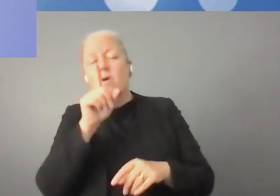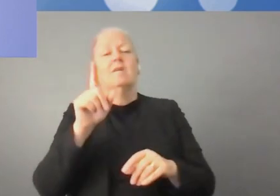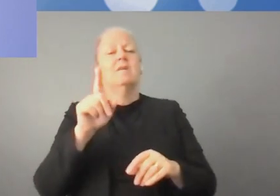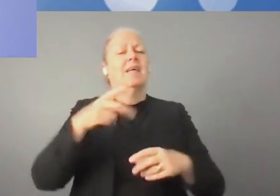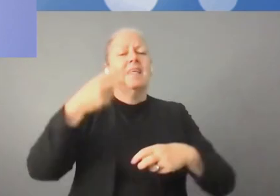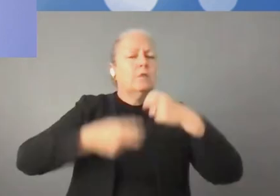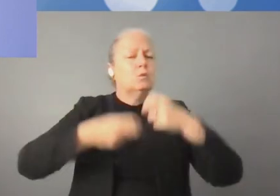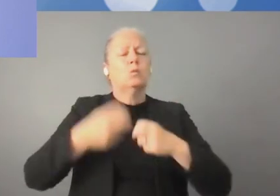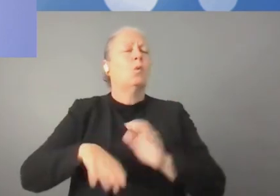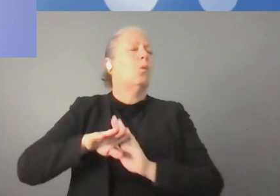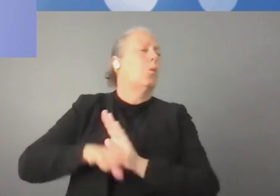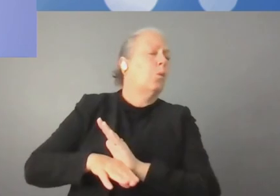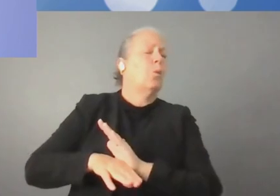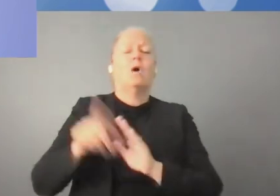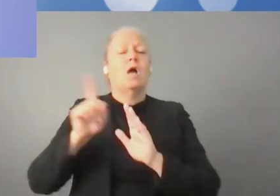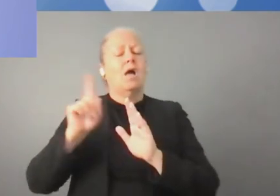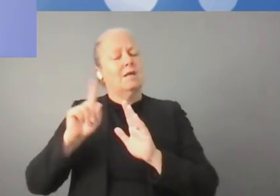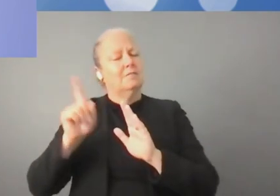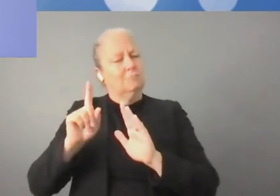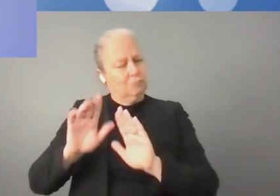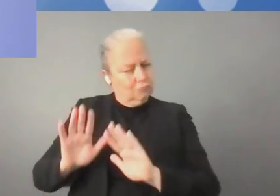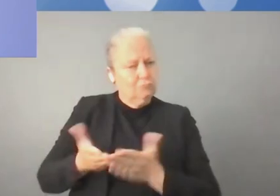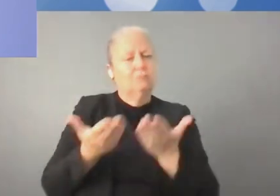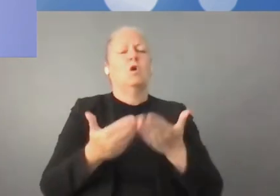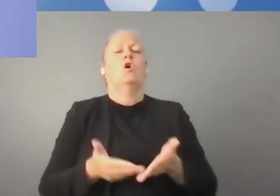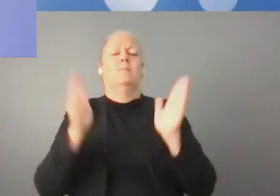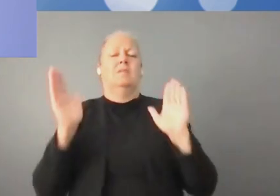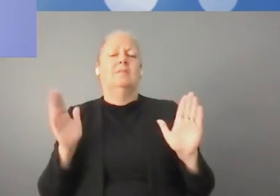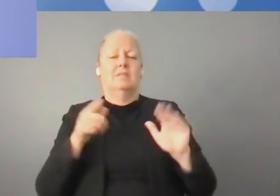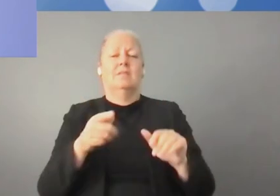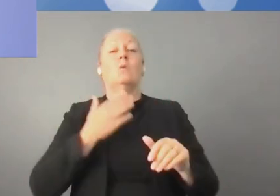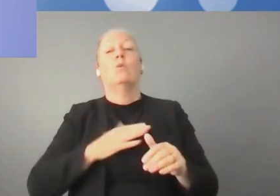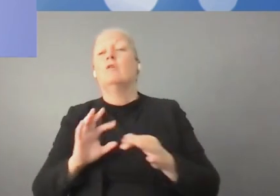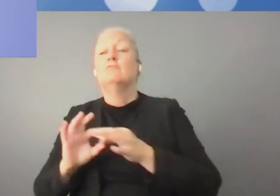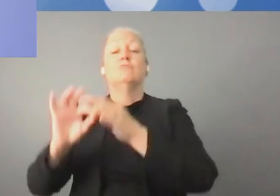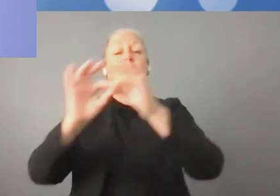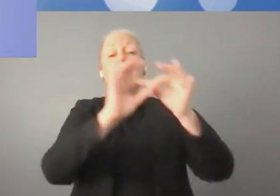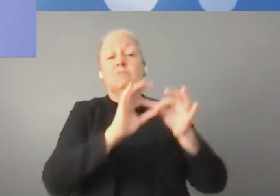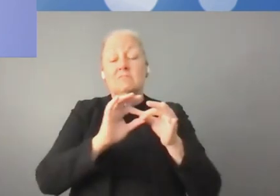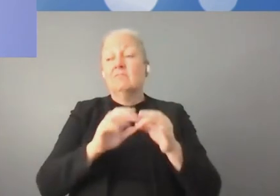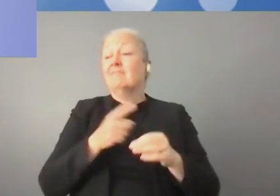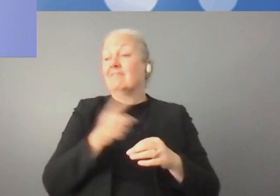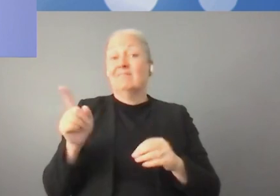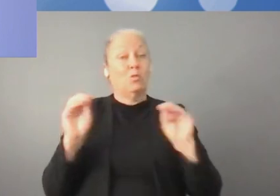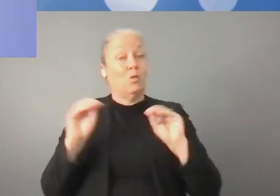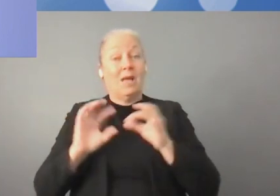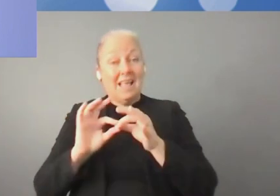ouvert, libre concernant l'internet. C'est des questions très complexes. Nous devons donc